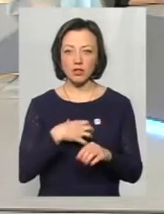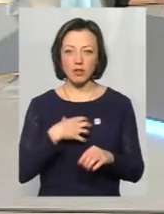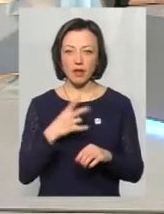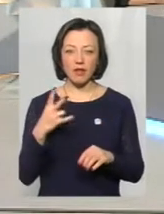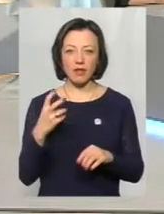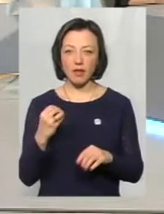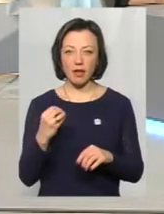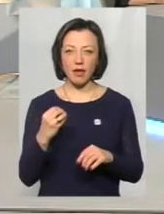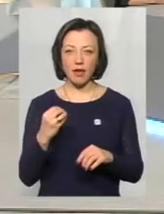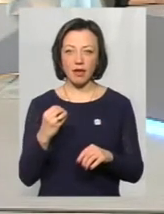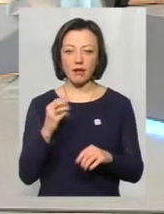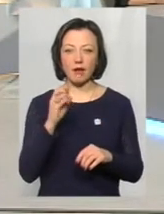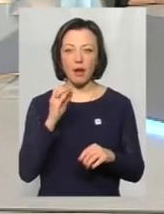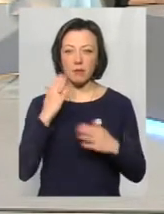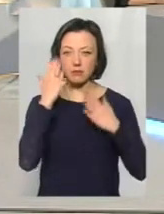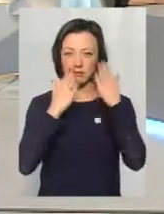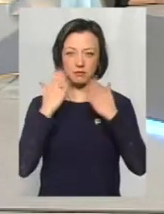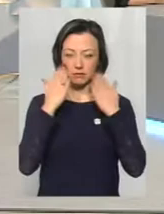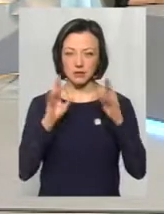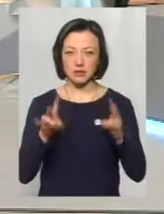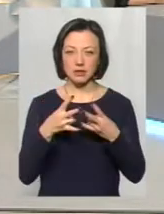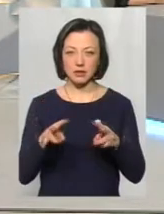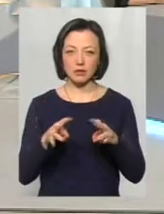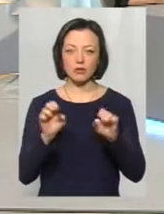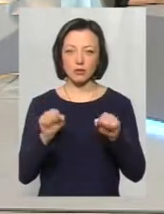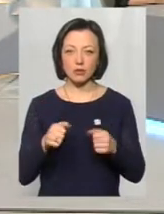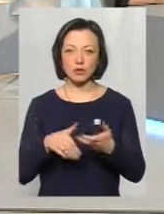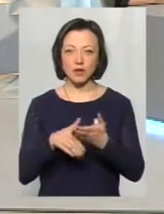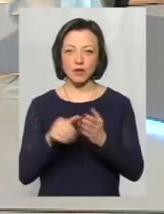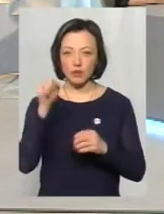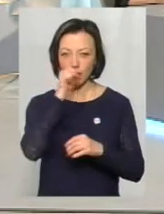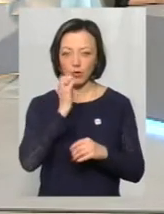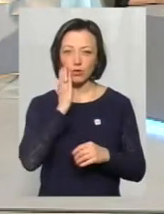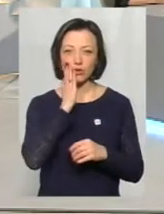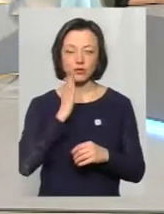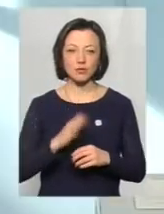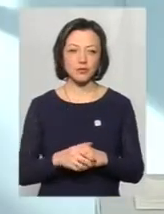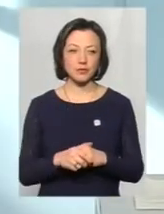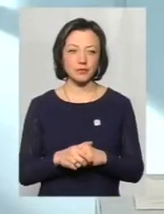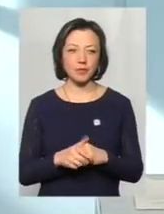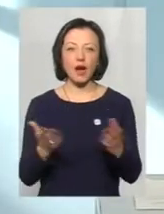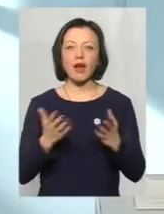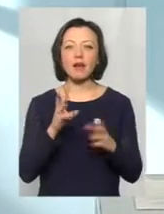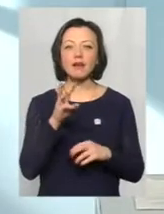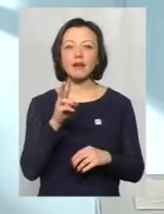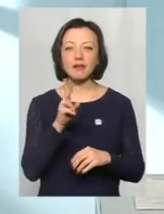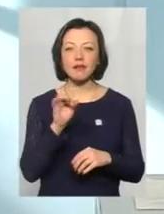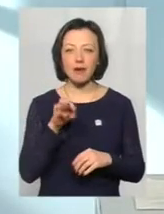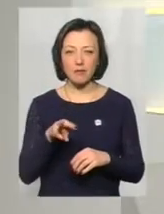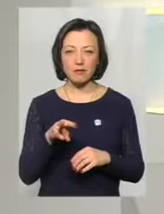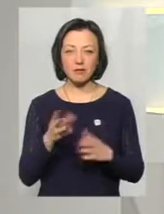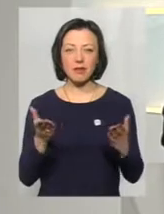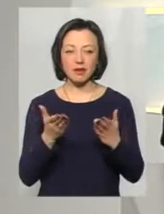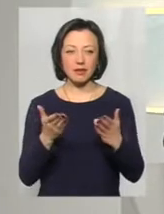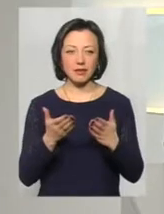наносити зволожуючий крем на обличчя, тому що також може сприяти від мороженню. А які крема краще на жирній основі